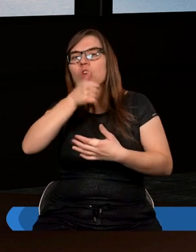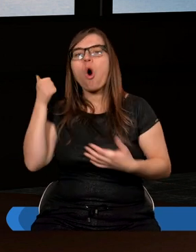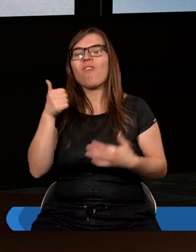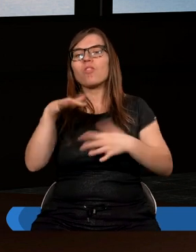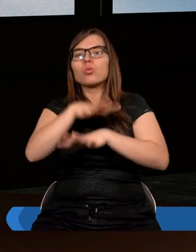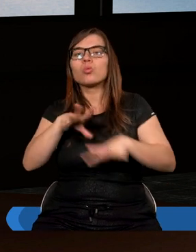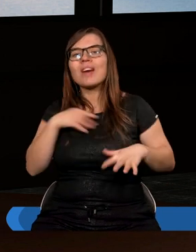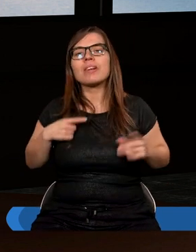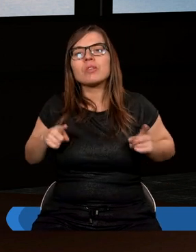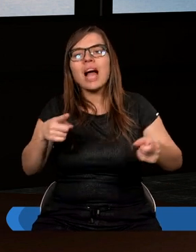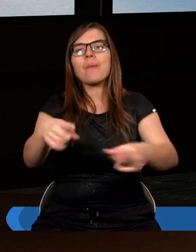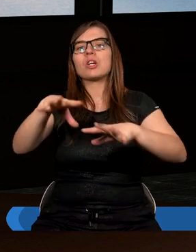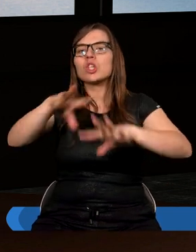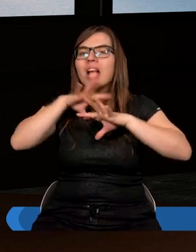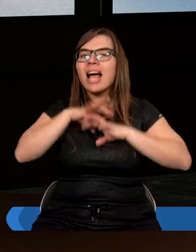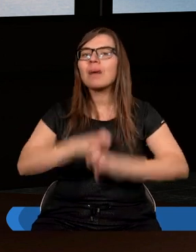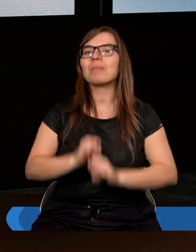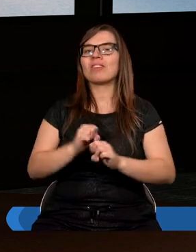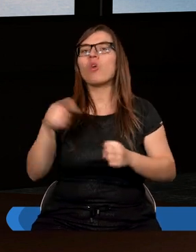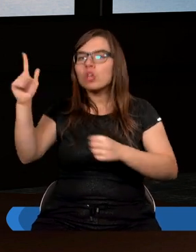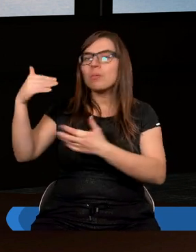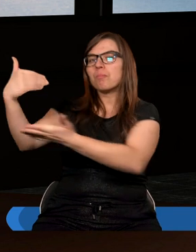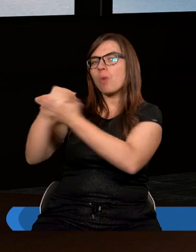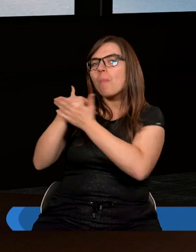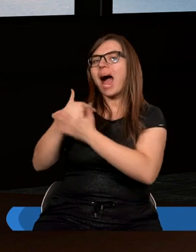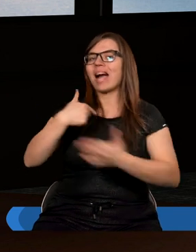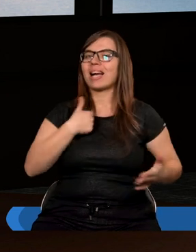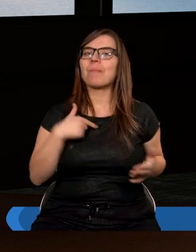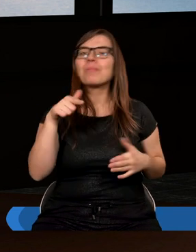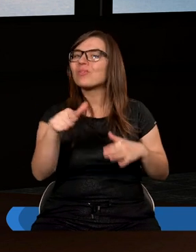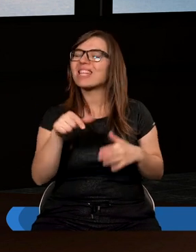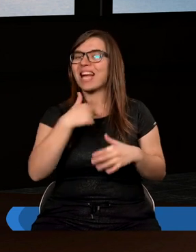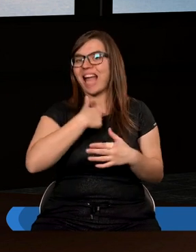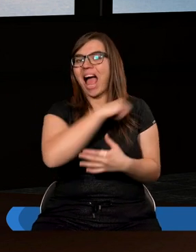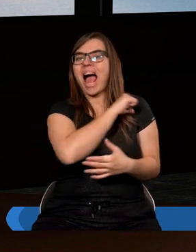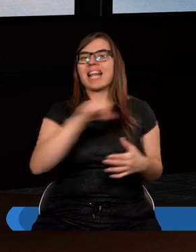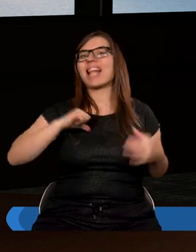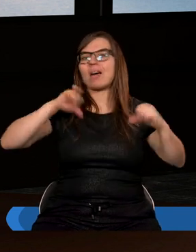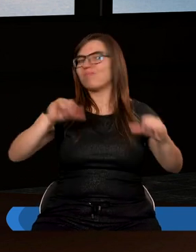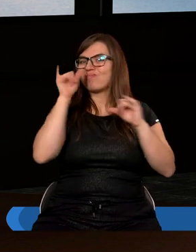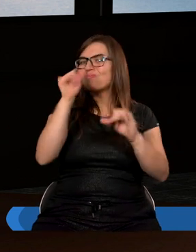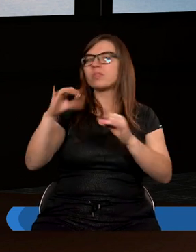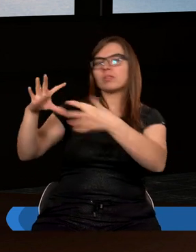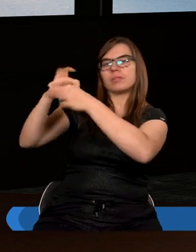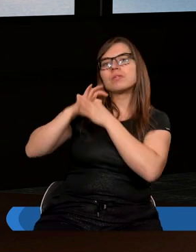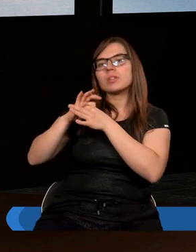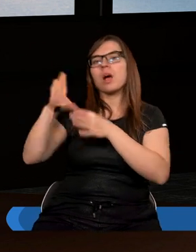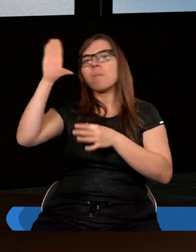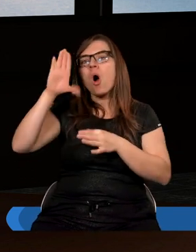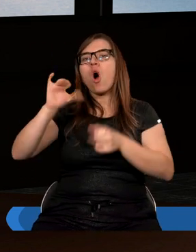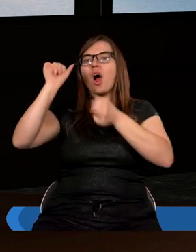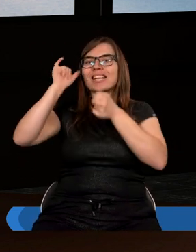cierpliwością, łagodnością. Pomóż mi w tym. I to jest takie samo dyscyplinowanie się, samo po prostu kontrolowanie,